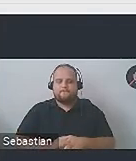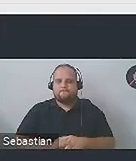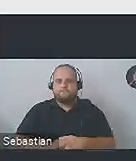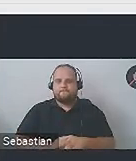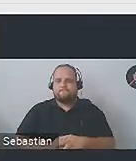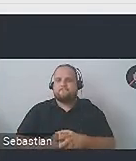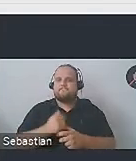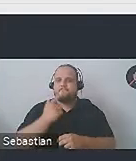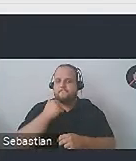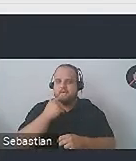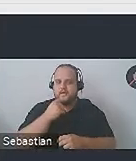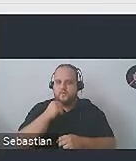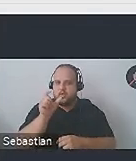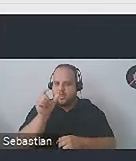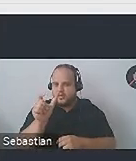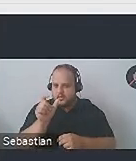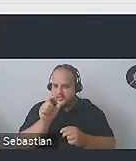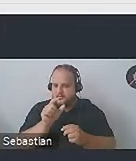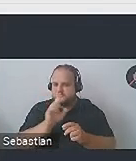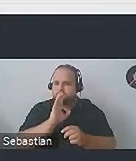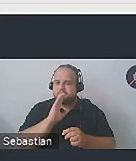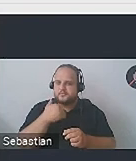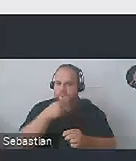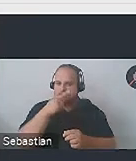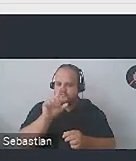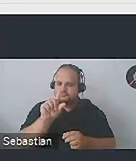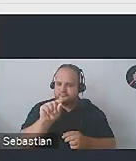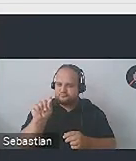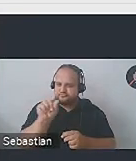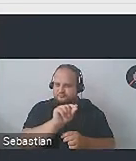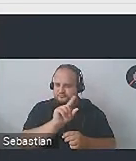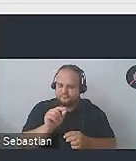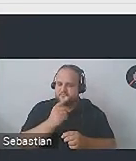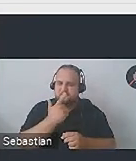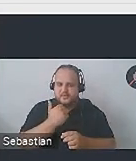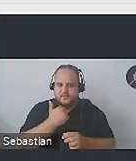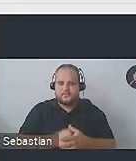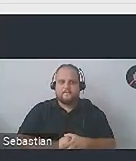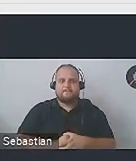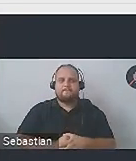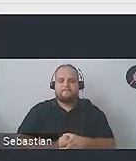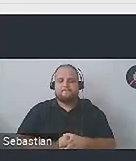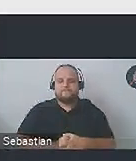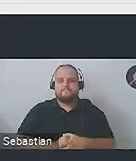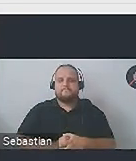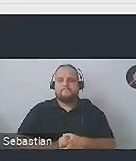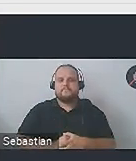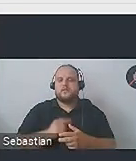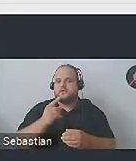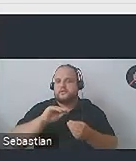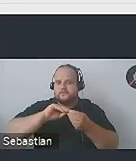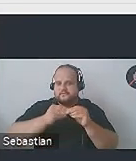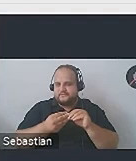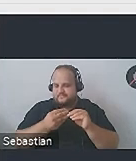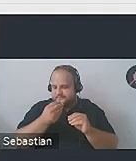Małe elementy, z którymi użytkownik musi wejść w jakąś interakcję. Bardzo dużym problemem jest zbyt